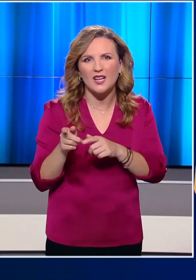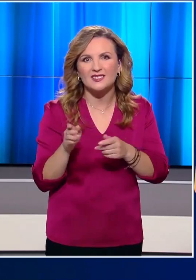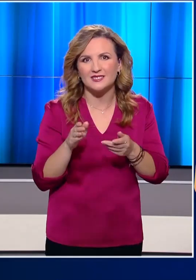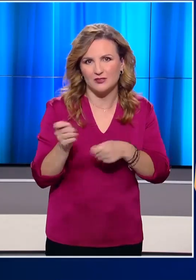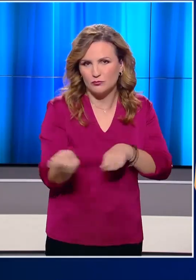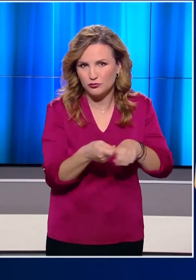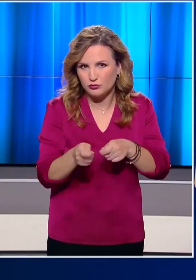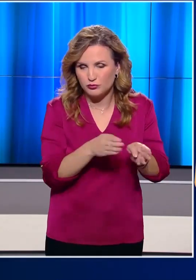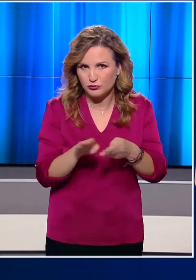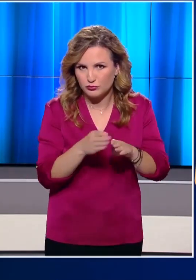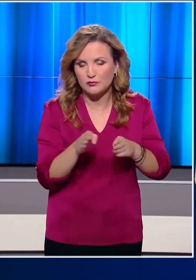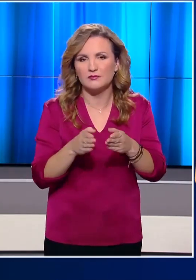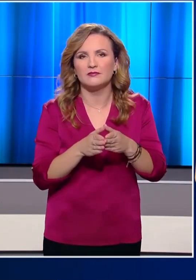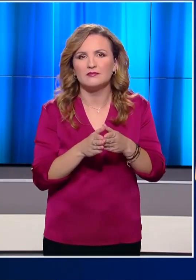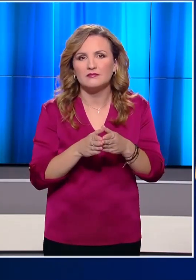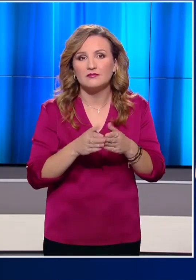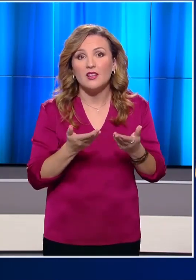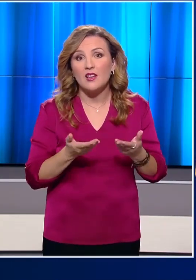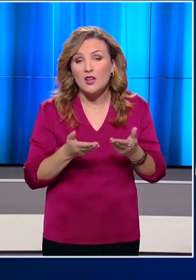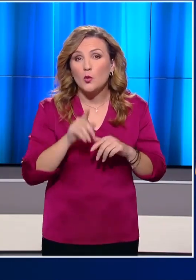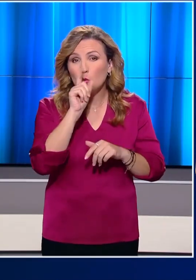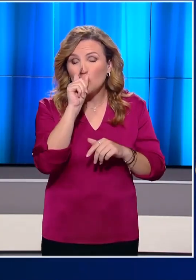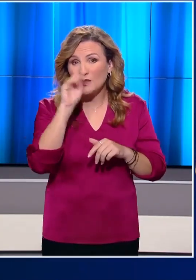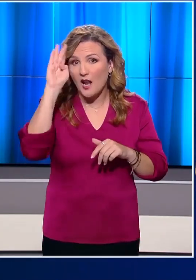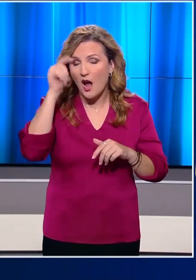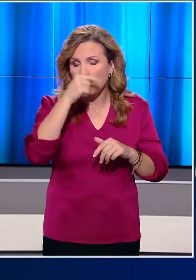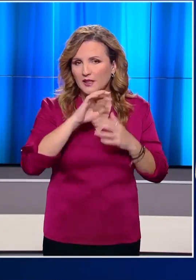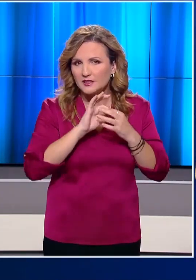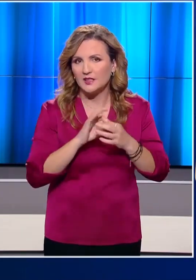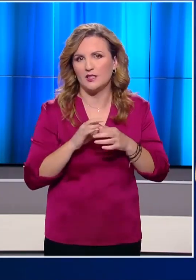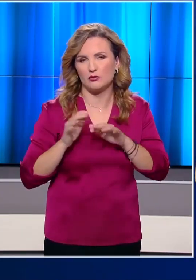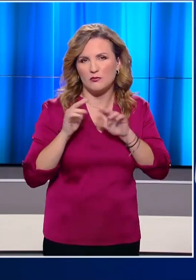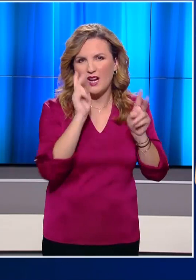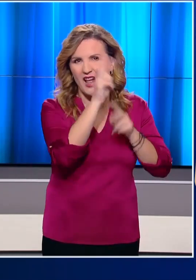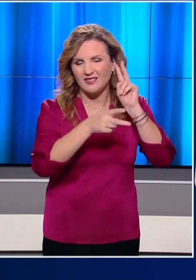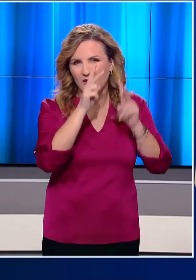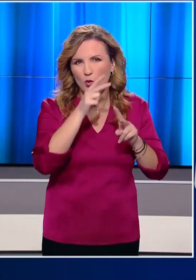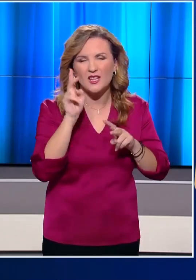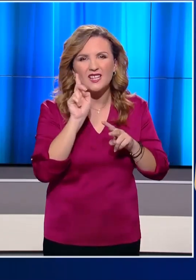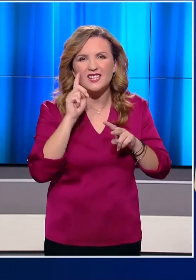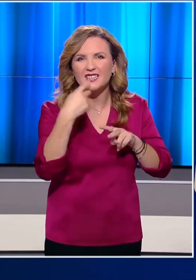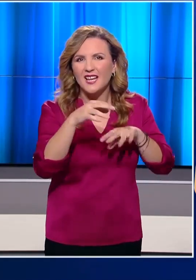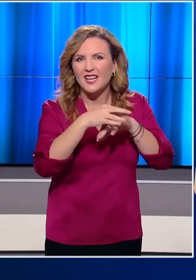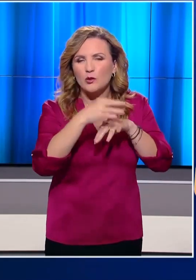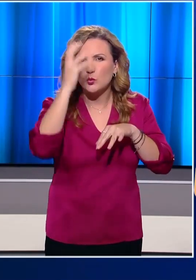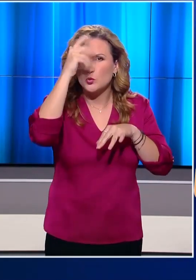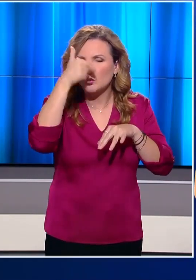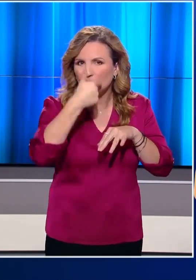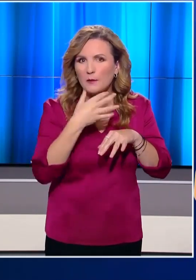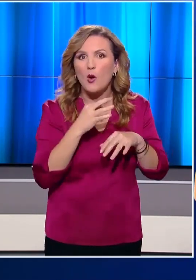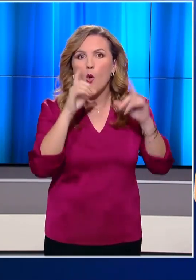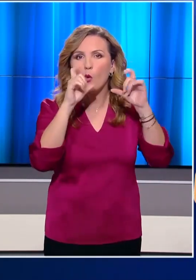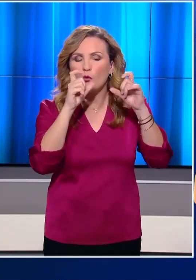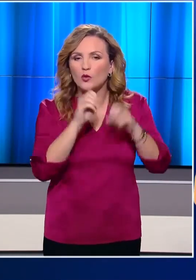χριστουγεννιάτικο κλίμα δεν φαίνεται να αγγίζει τους χρήστες του Twitter οι οποίοι επιτίθενται στη Μελάνια Τραμπ με αφορμή μια γιορτινή